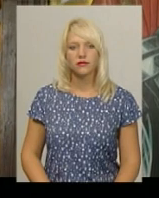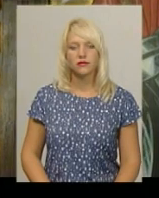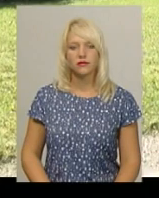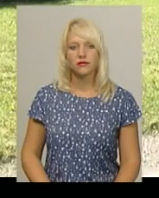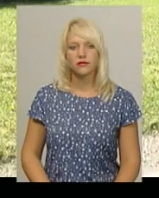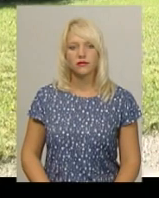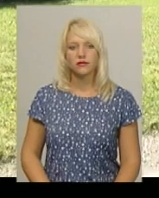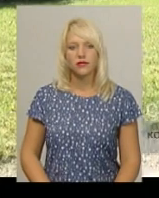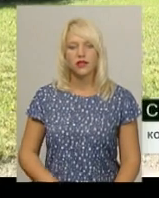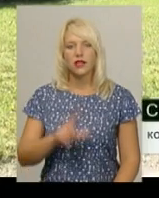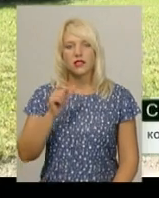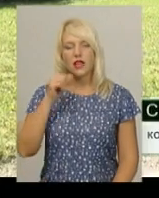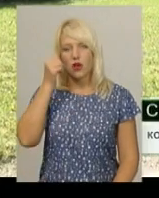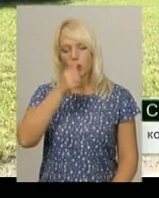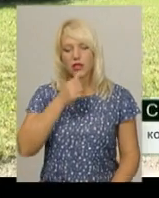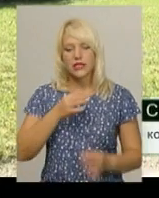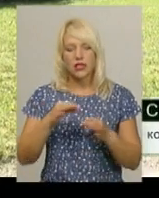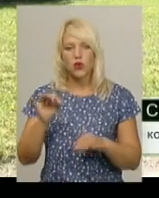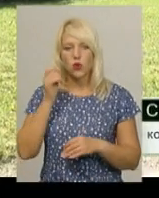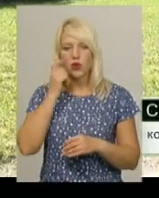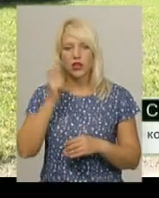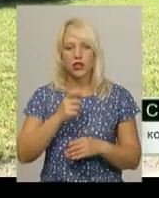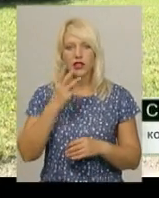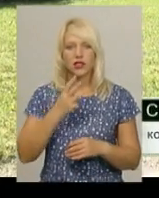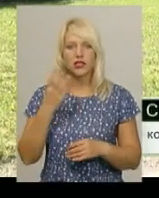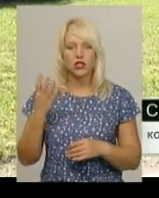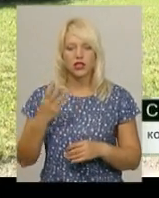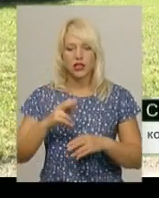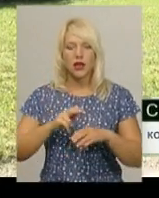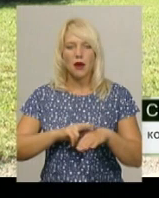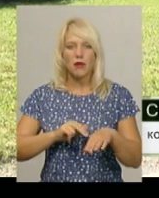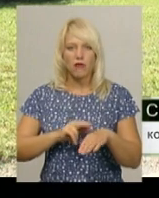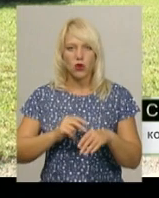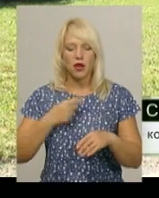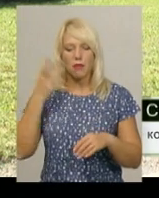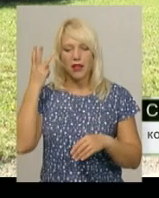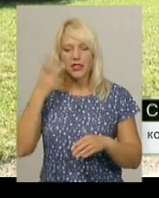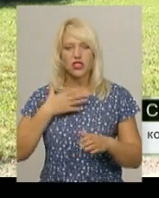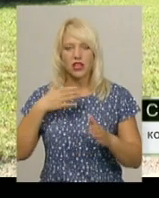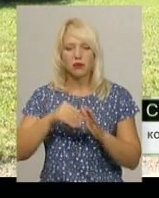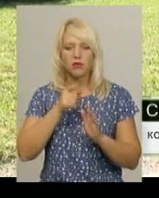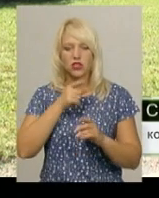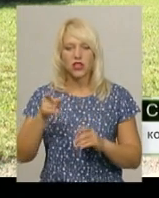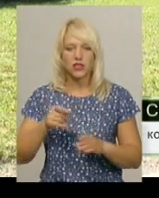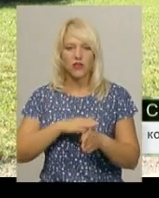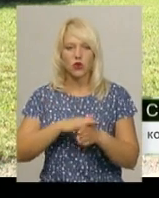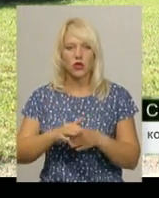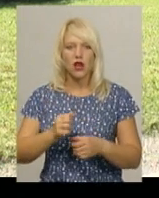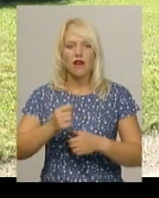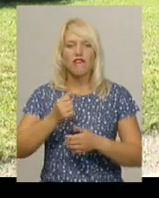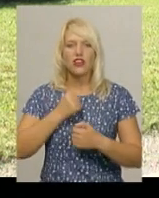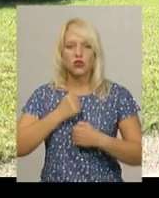За роки незалежності України 34 правоохоронці Хмельниччини загинули під час виконання службового обов'язку.